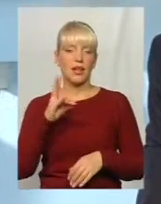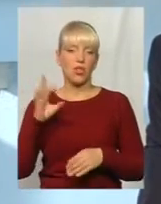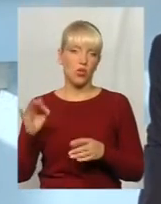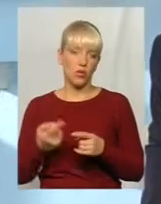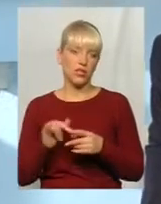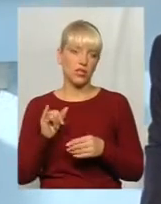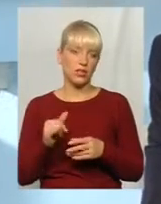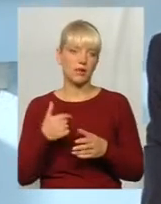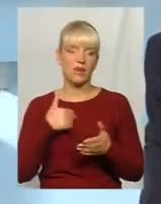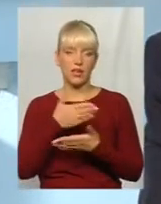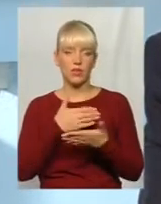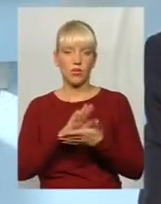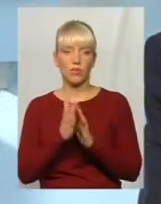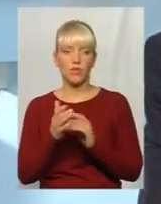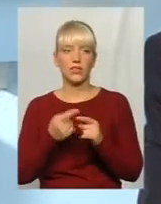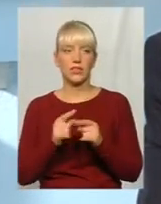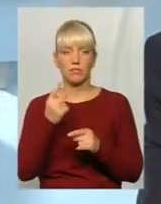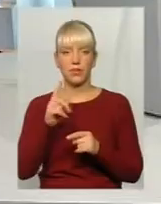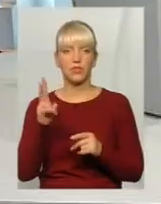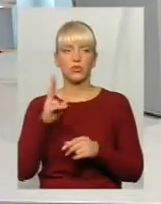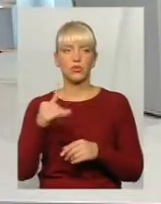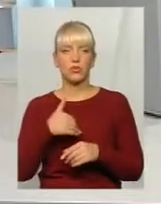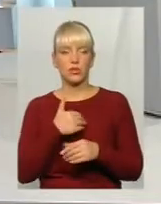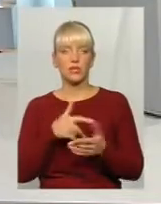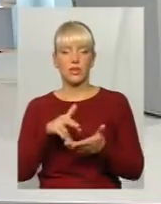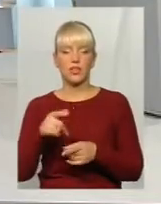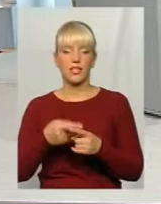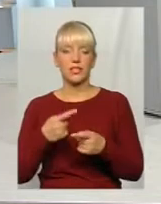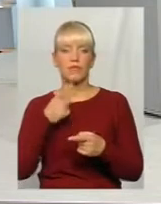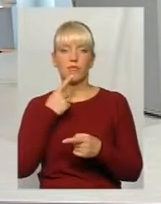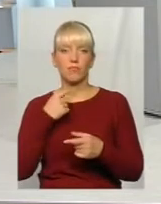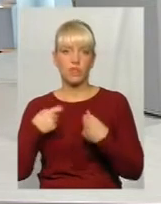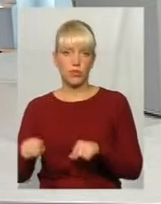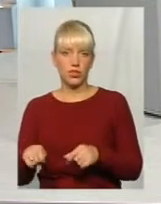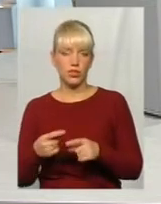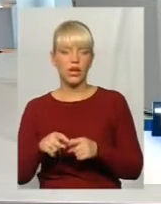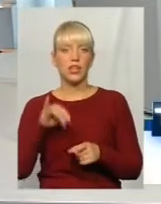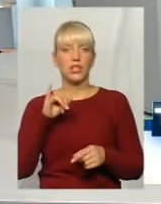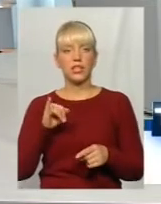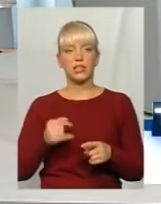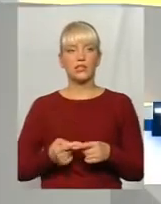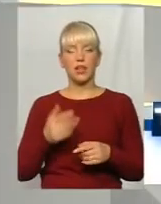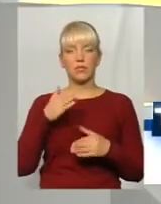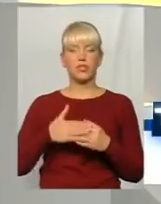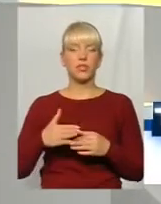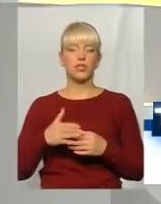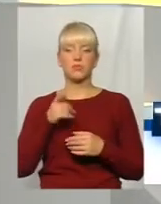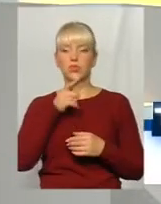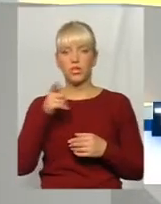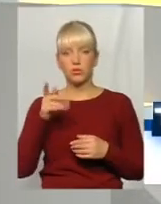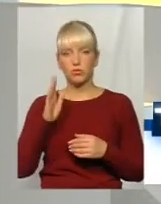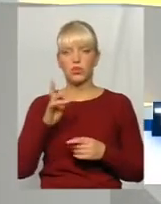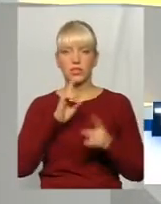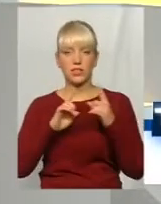той перший претендент, який зразу піде на систему продажі. Буде буквально найближчим часом сесія міської ради, депутати